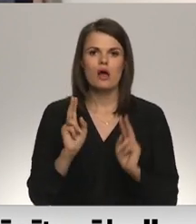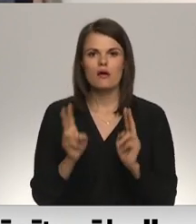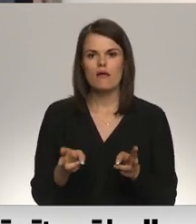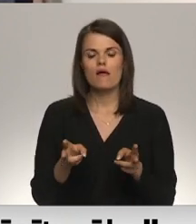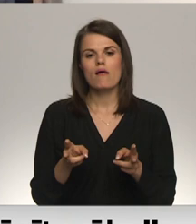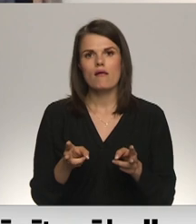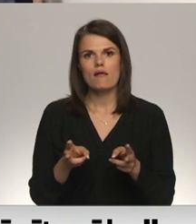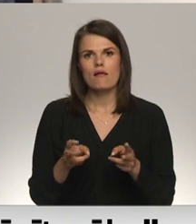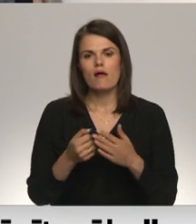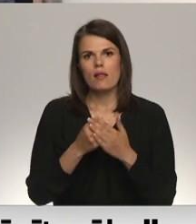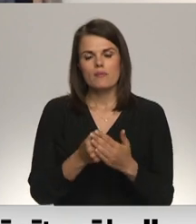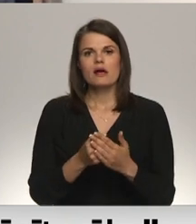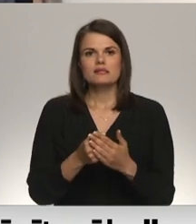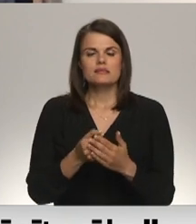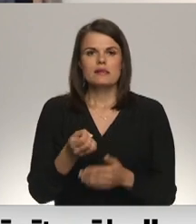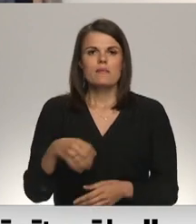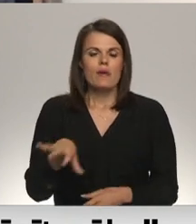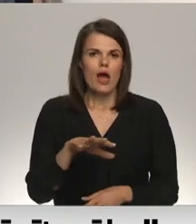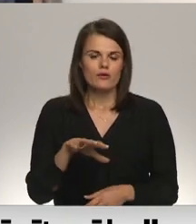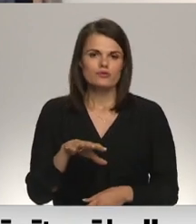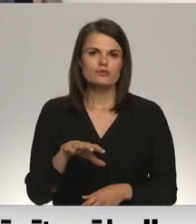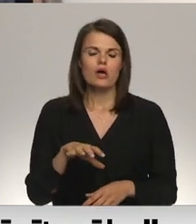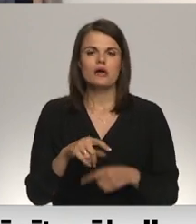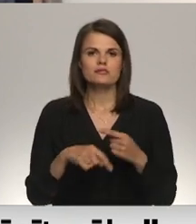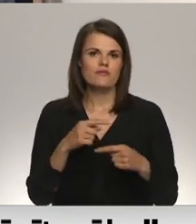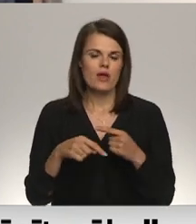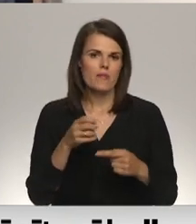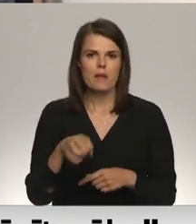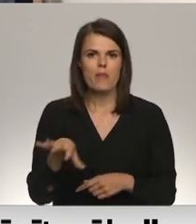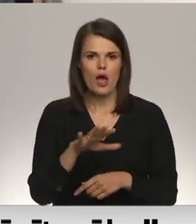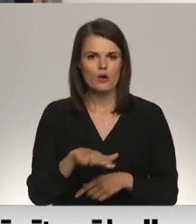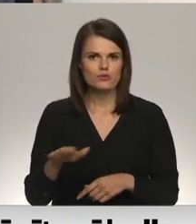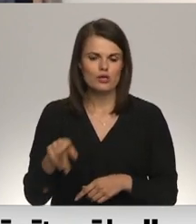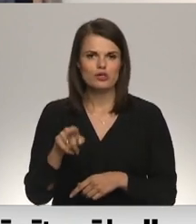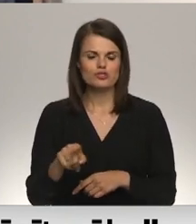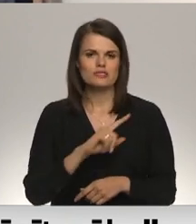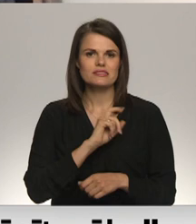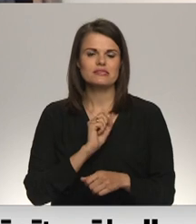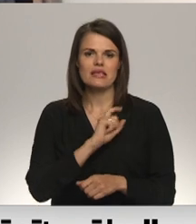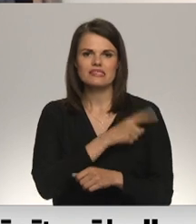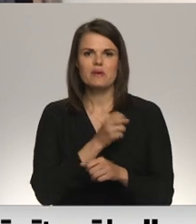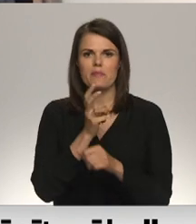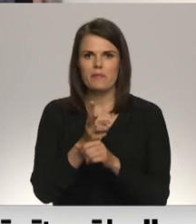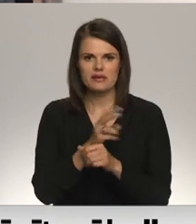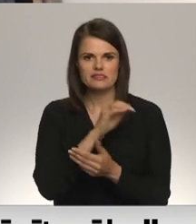kā atbalstīt pirmskolas. Pirmskolas, iespējams, misijas pastāvēšanas ir